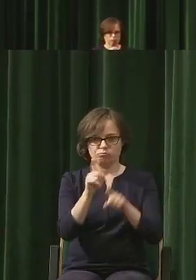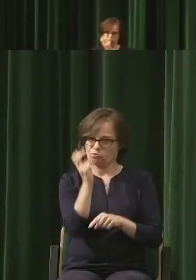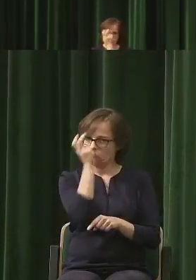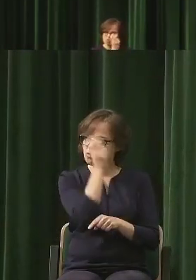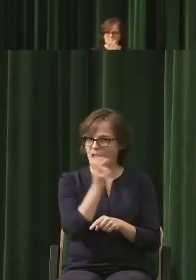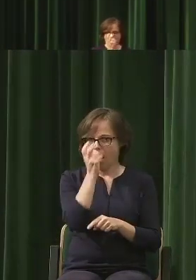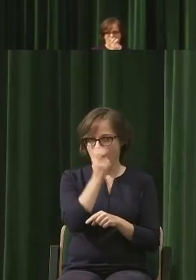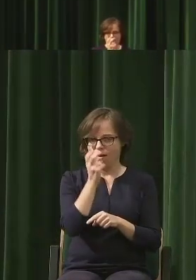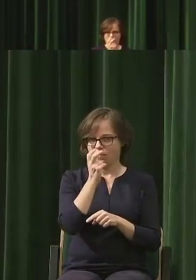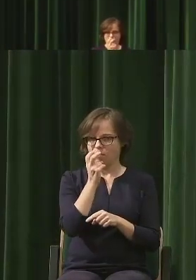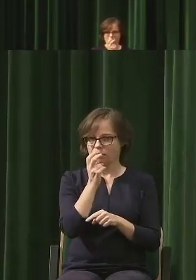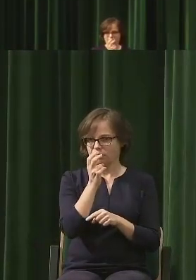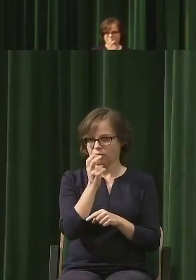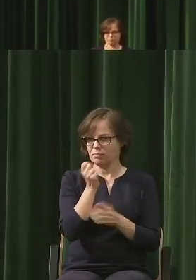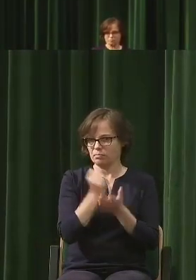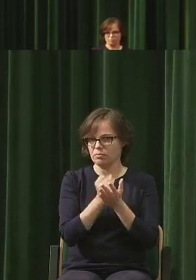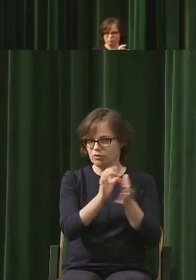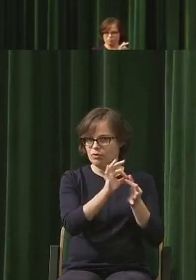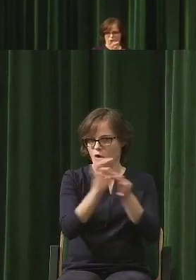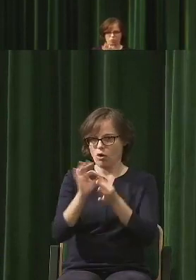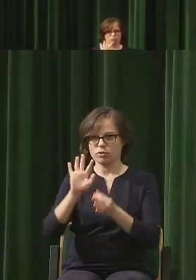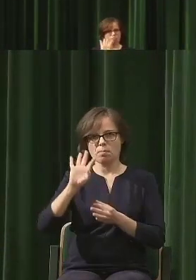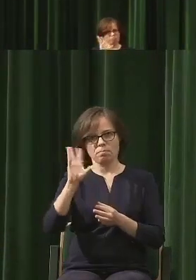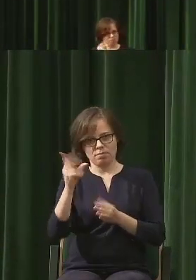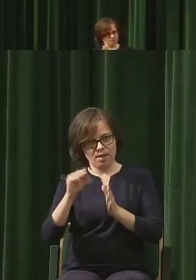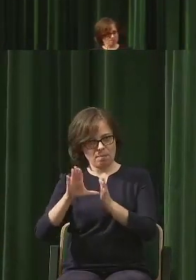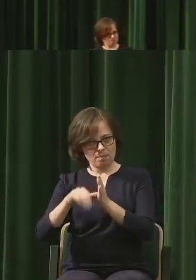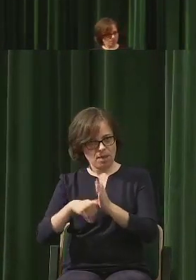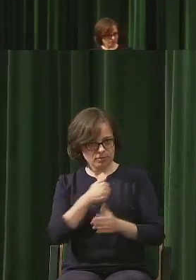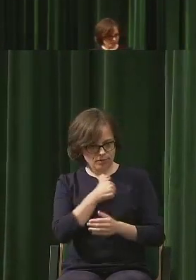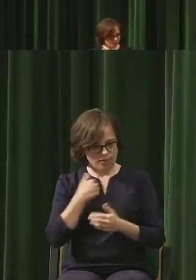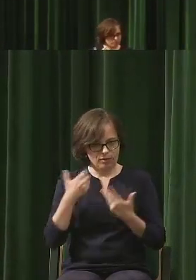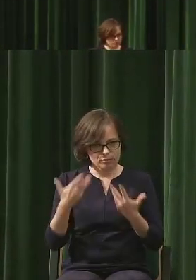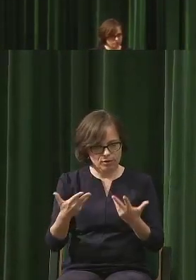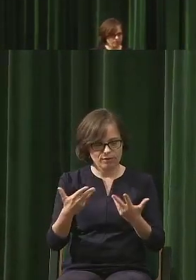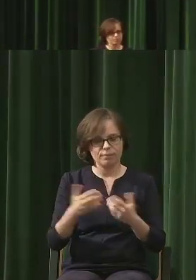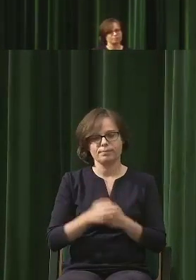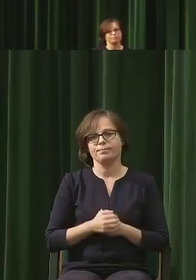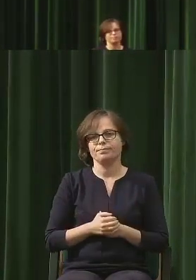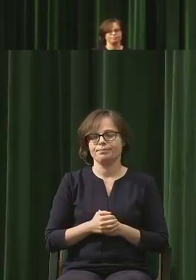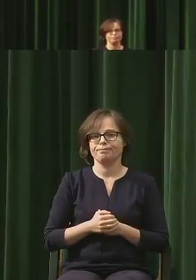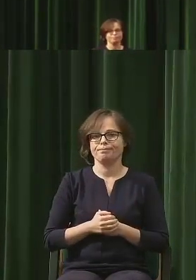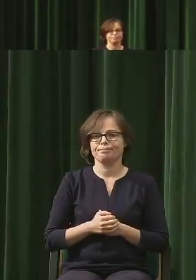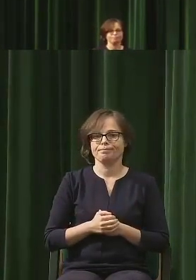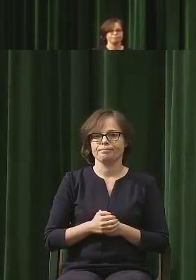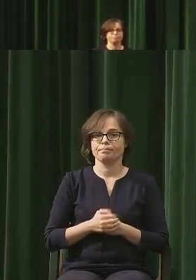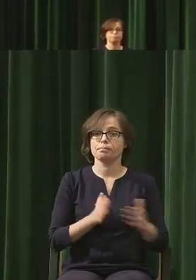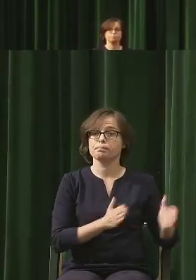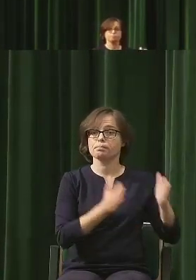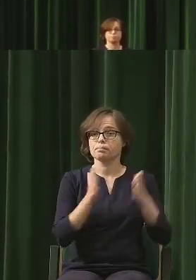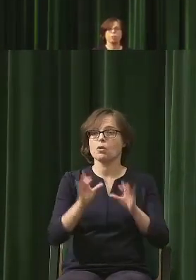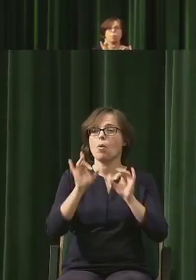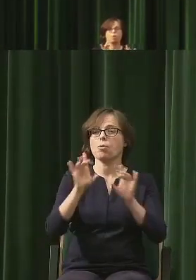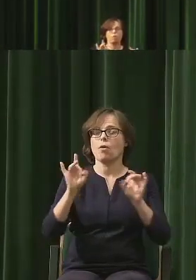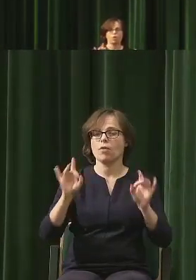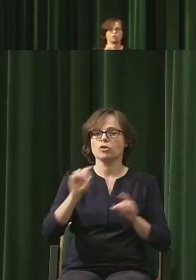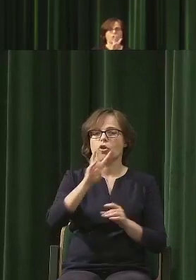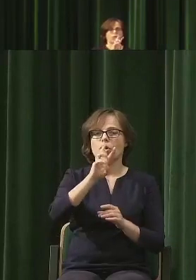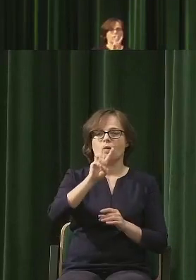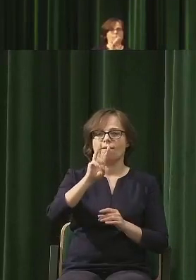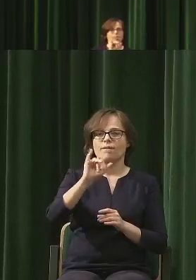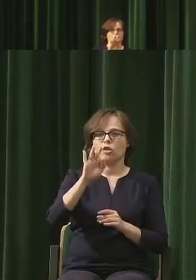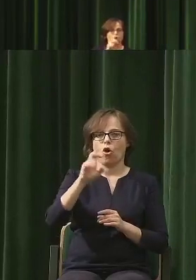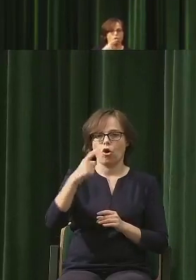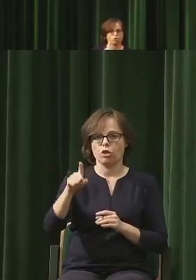pięknej metropolii, czy aglomeracji, tak żeby tak warszawskocentrycznie nie da brzmieć. I profesor Witold